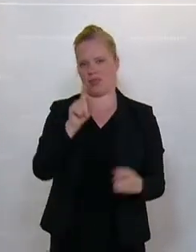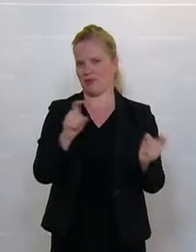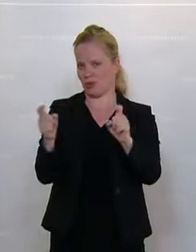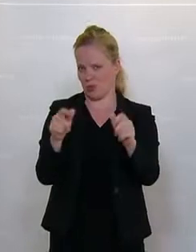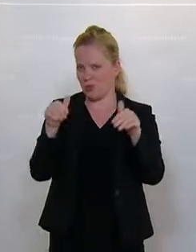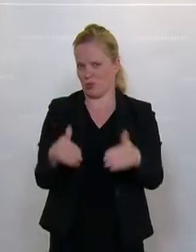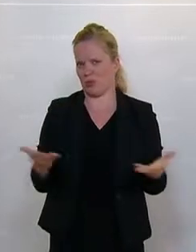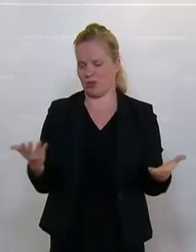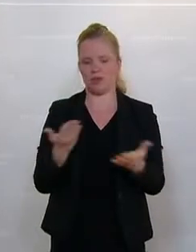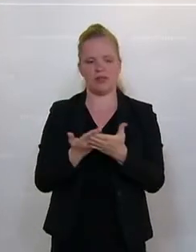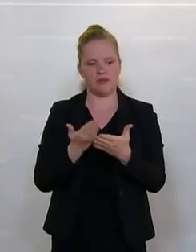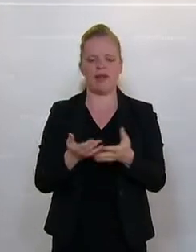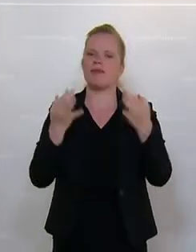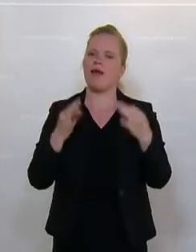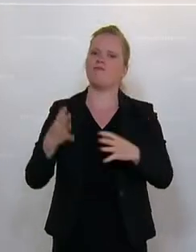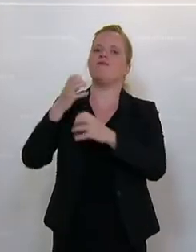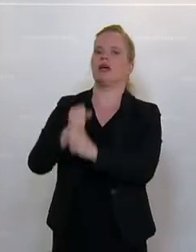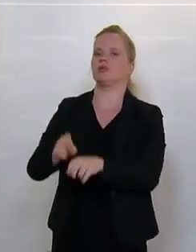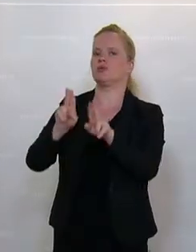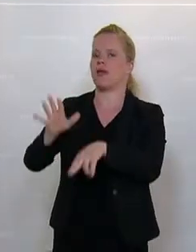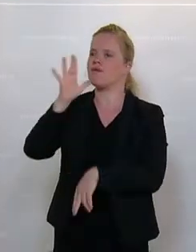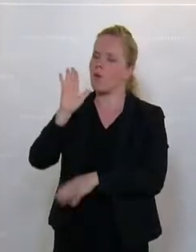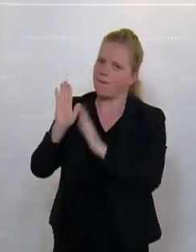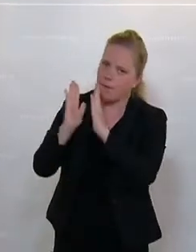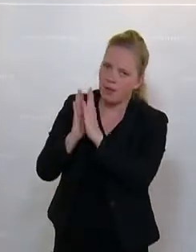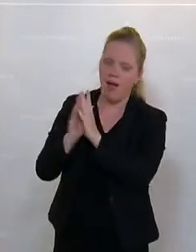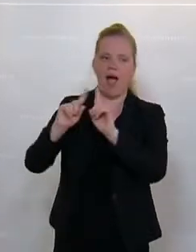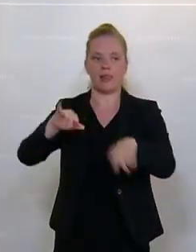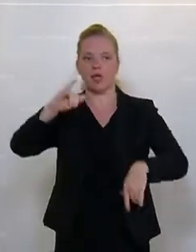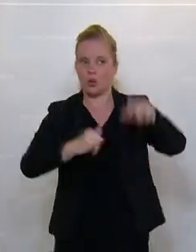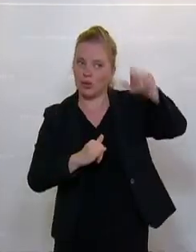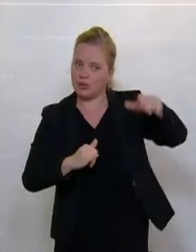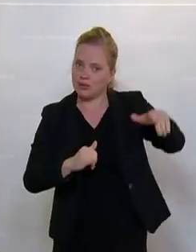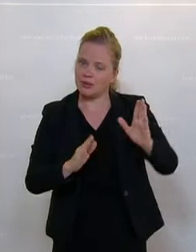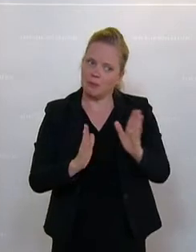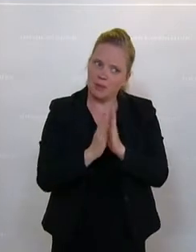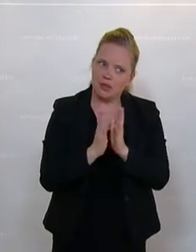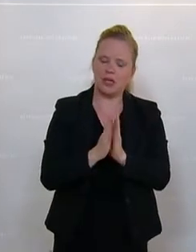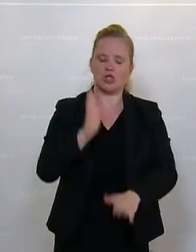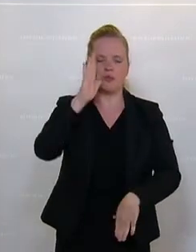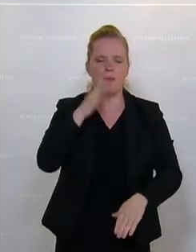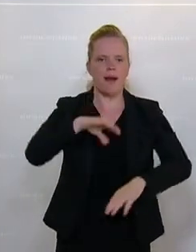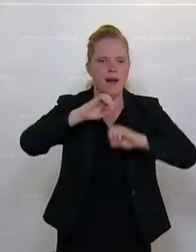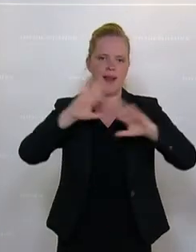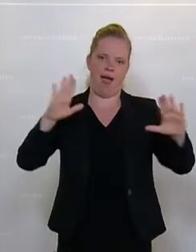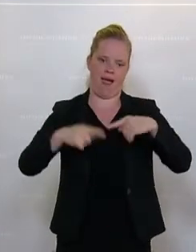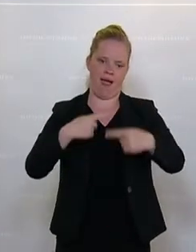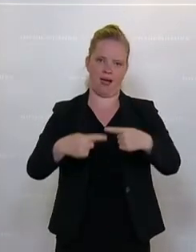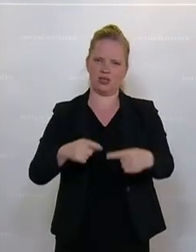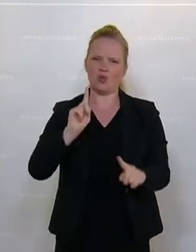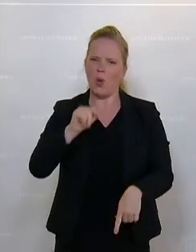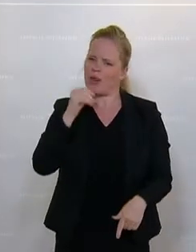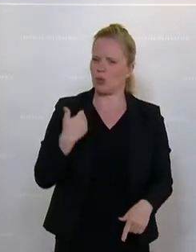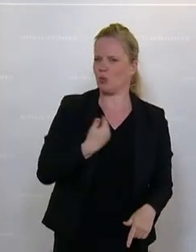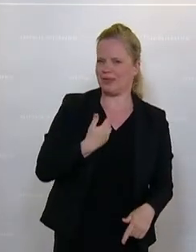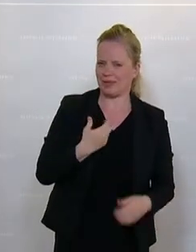führen müssen. Und ich darf auch wirklich den Verfassungsgerichtshof bitten, andere Juristen bitten, da hier klarer vorzugehen, damit hier nicht diese Unsicherheiten da